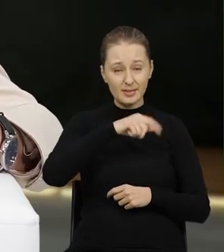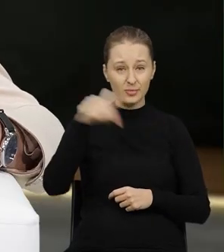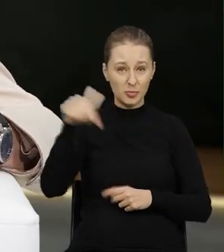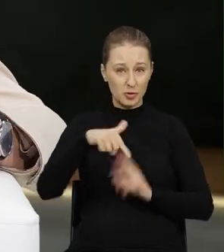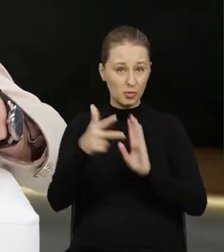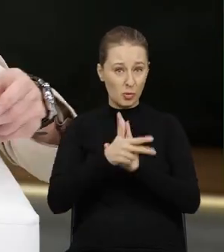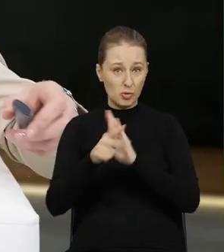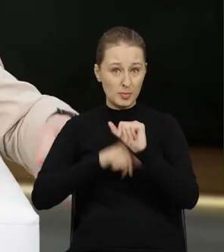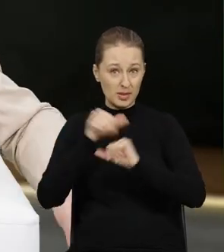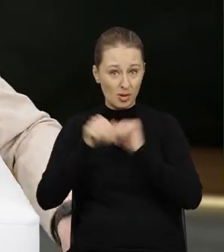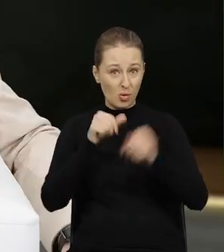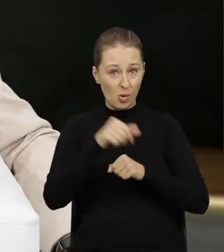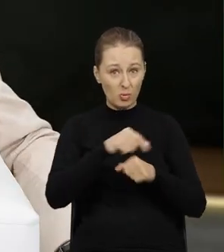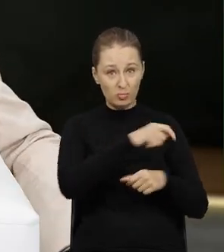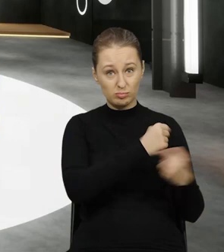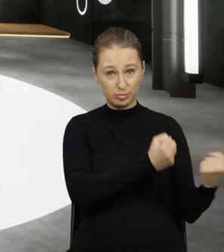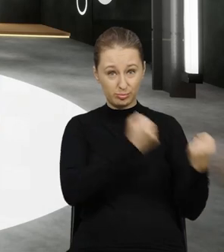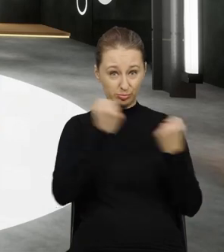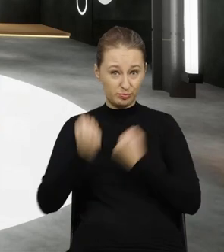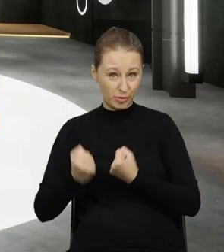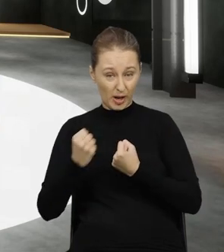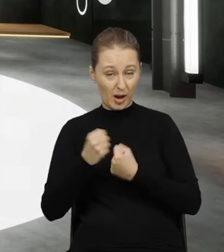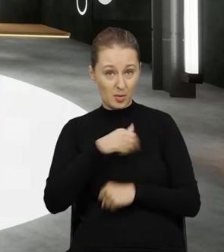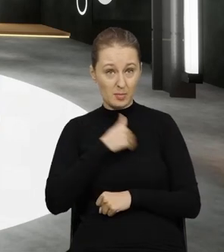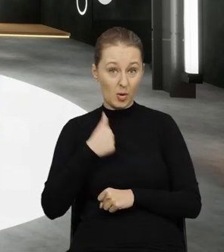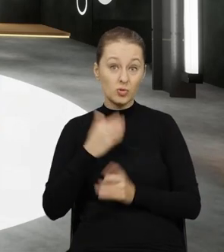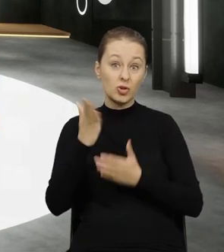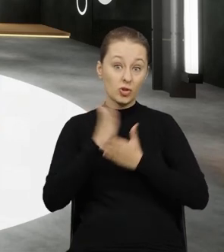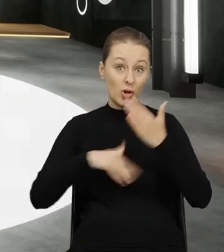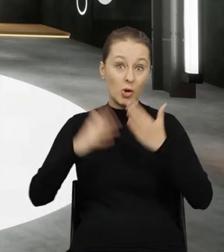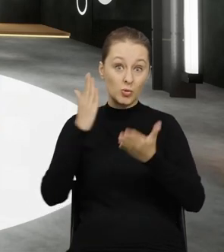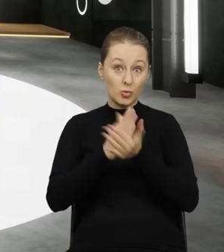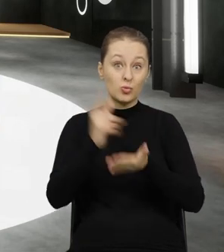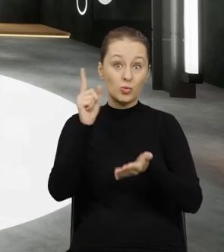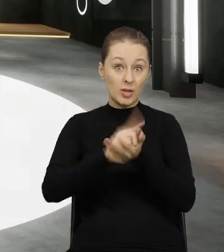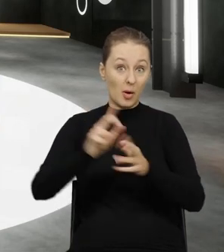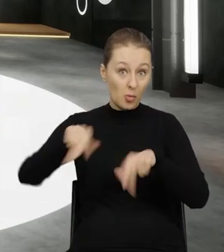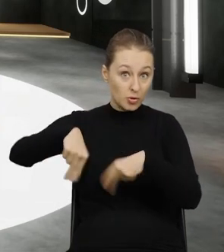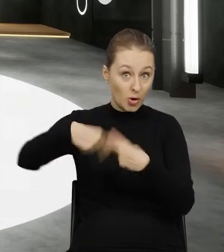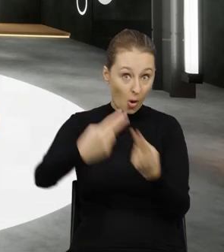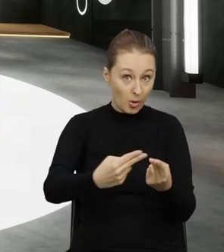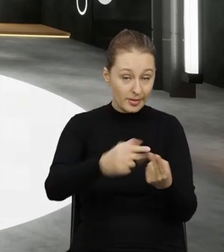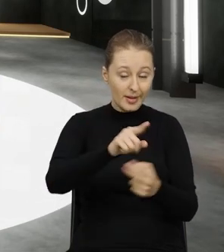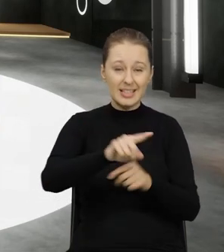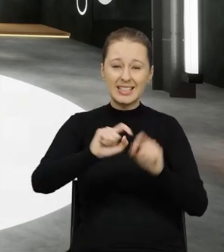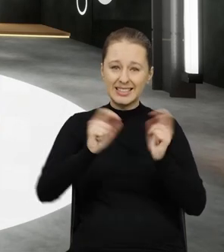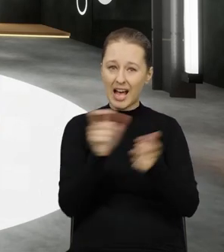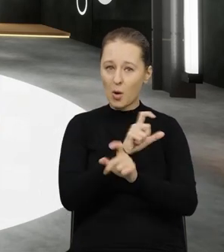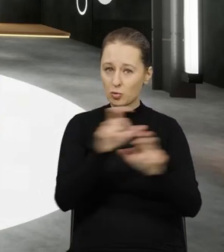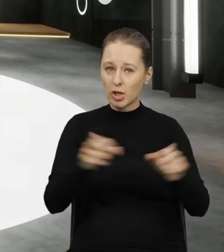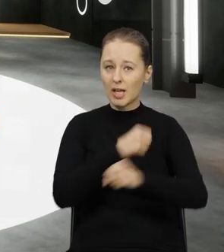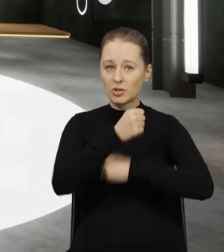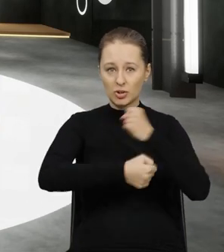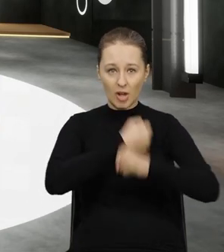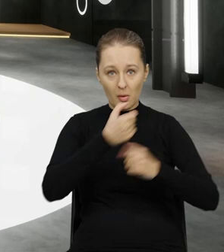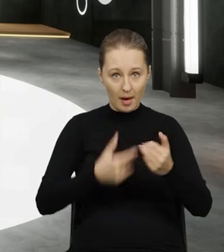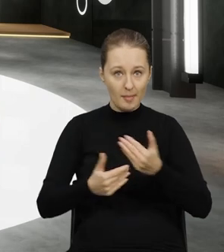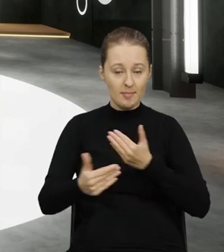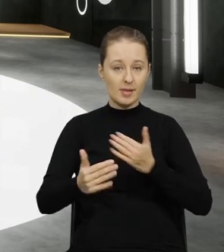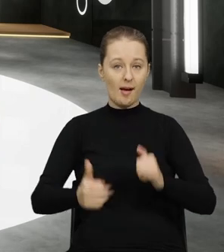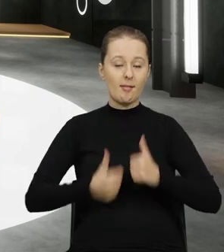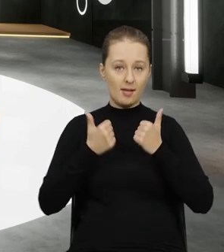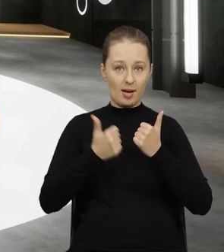które przyjechały w 2018 roku. Część odpadów udało się zwrócić, natomiast tutaj cały czas podejmujemy działania